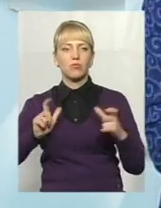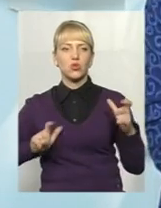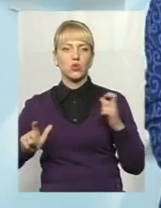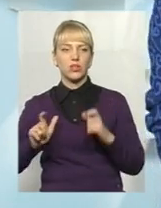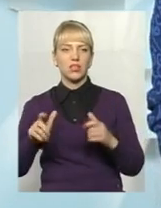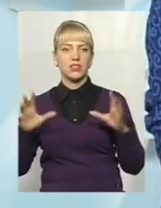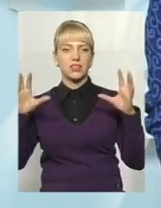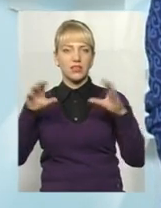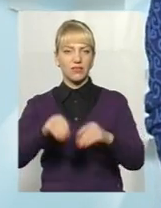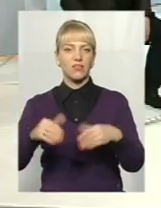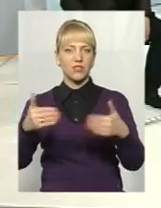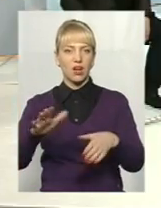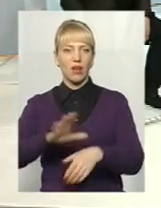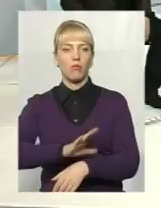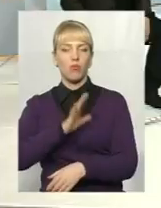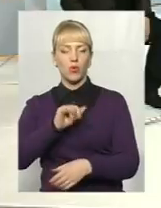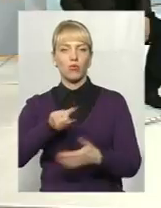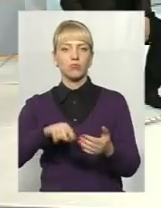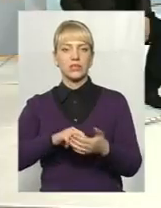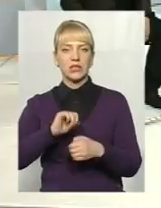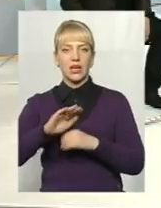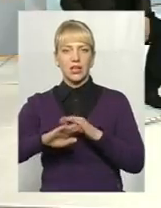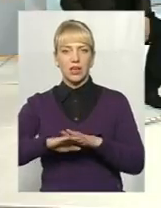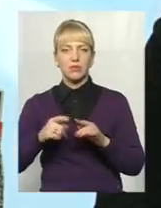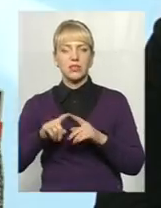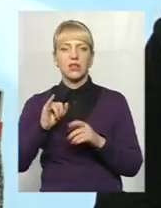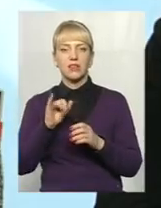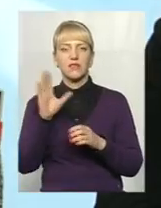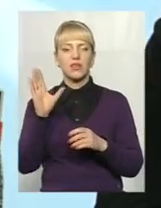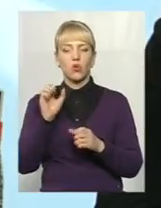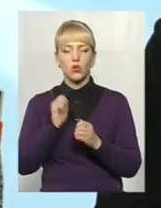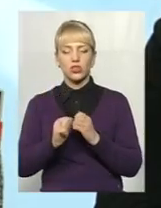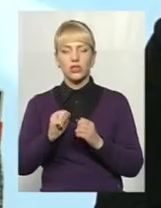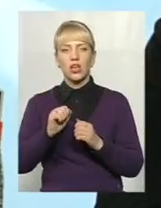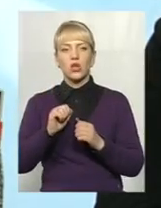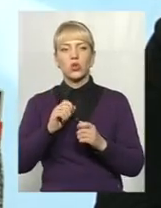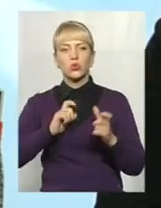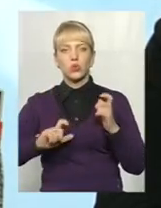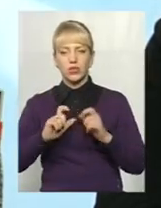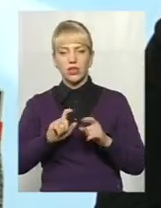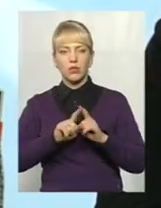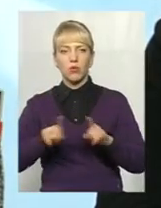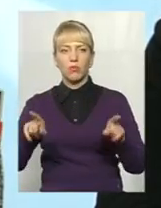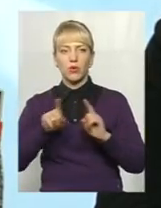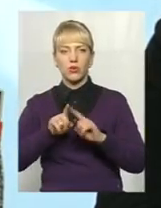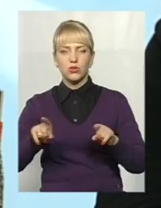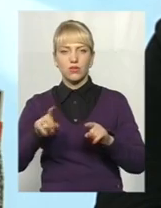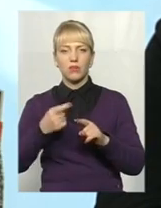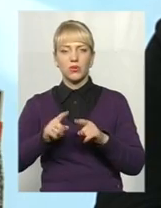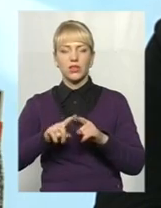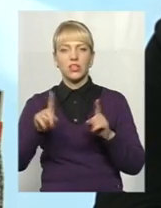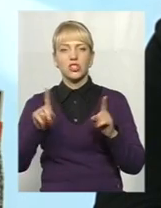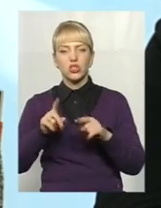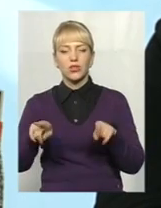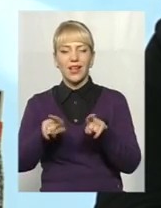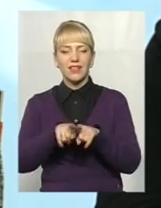в Кам'янець? Вже, так. Плюс до того, кожен студент популяризував на своєму студентському рівні про те, що такий